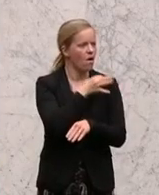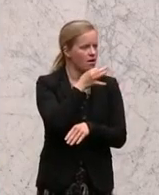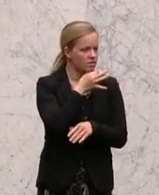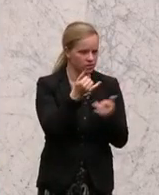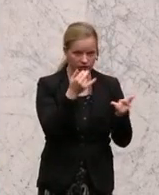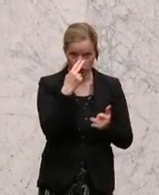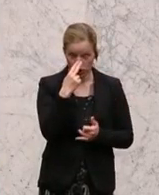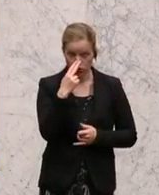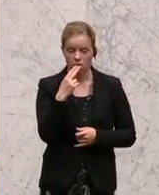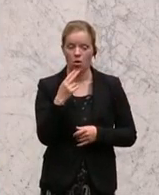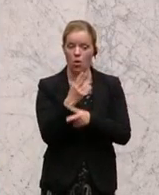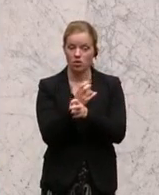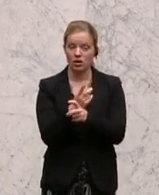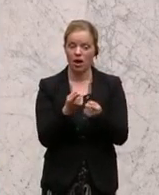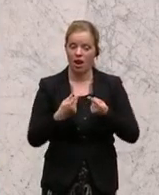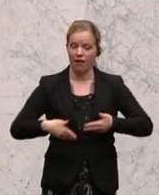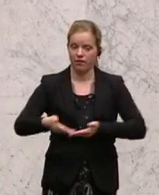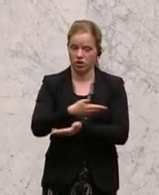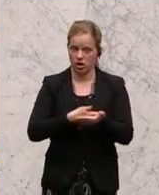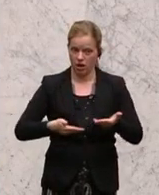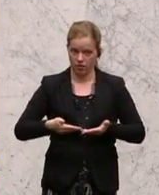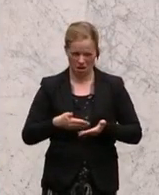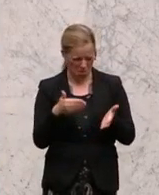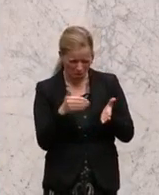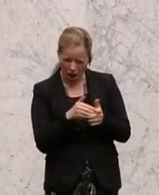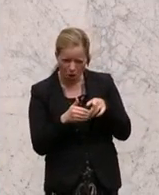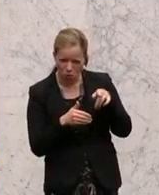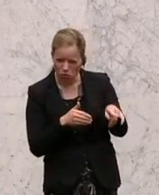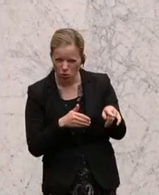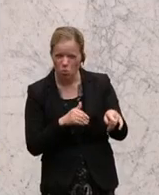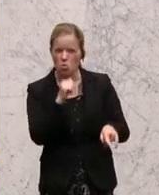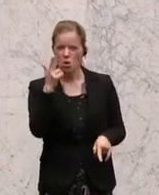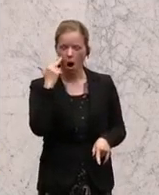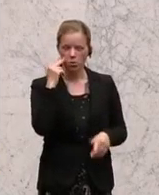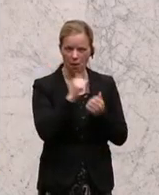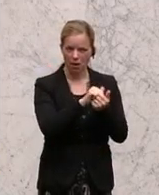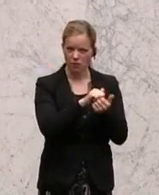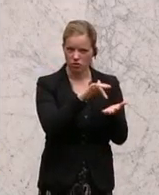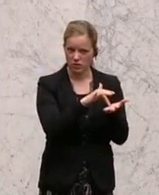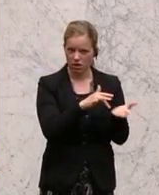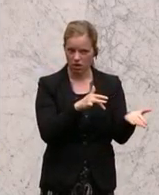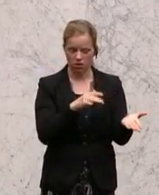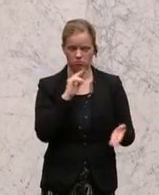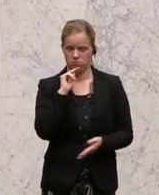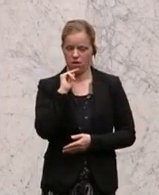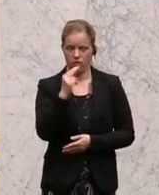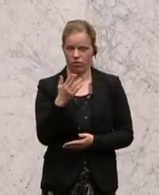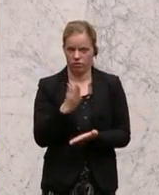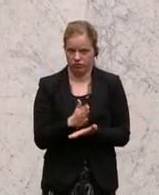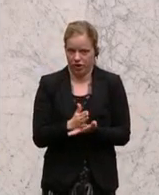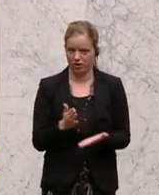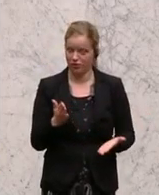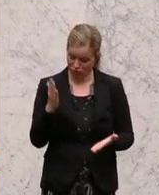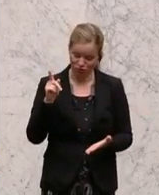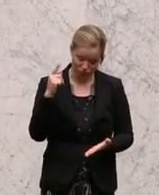kommt die österreichische Landwirtschaft überhaupt ohne dieses Unkrautbekämpfungsmittel aus? Und diese Frage ist, wie gesagt, beantwortet, die haben Sie nämlich selber